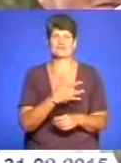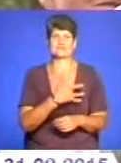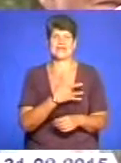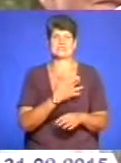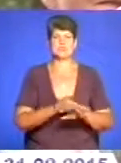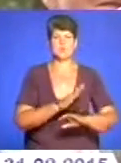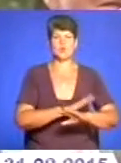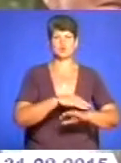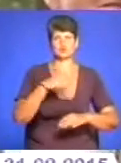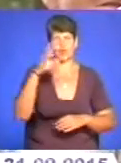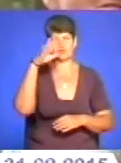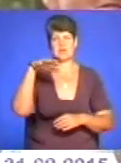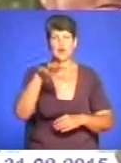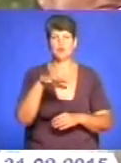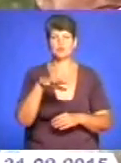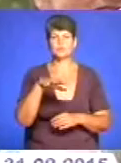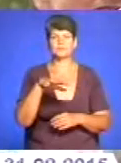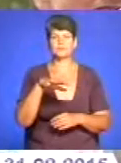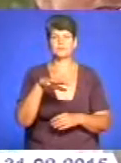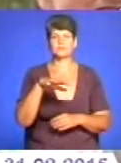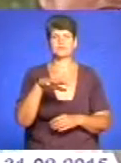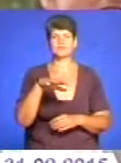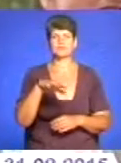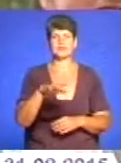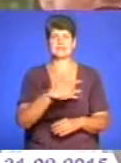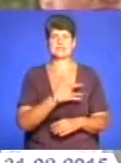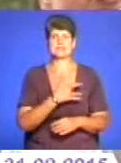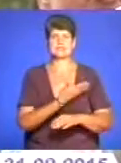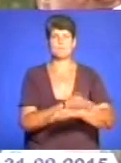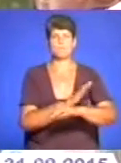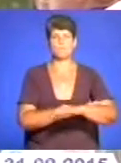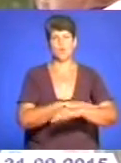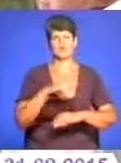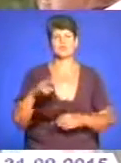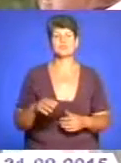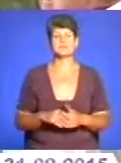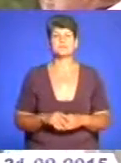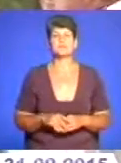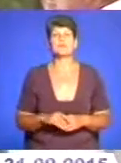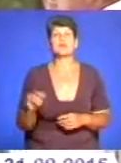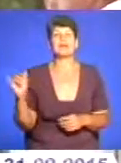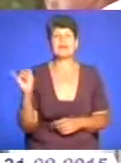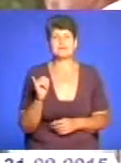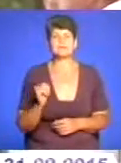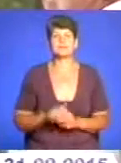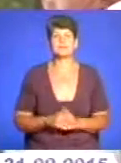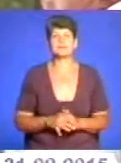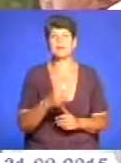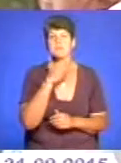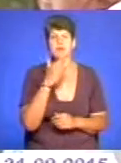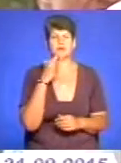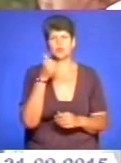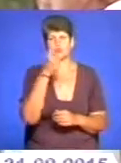польського народу, серцем Польщі. І багаторічні